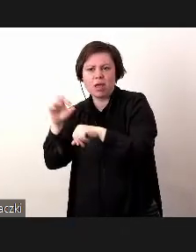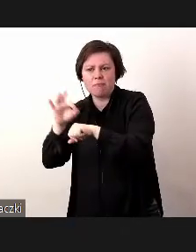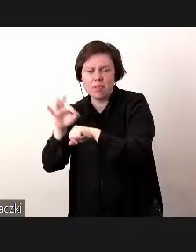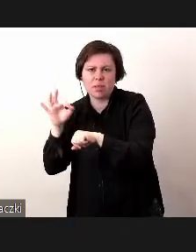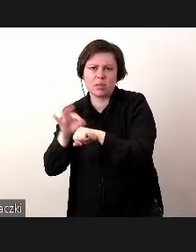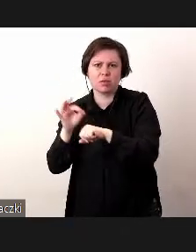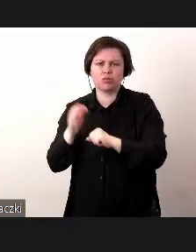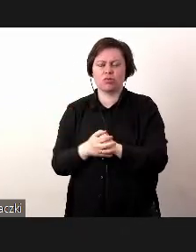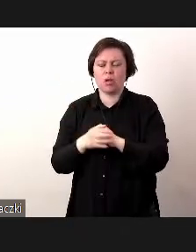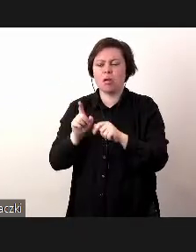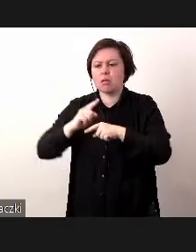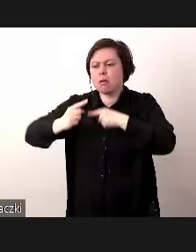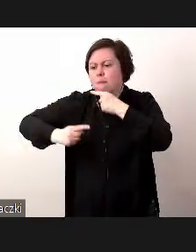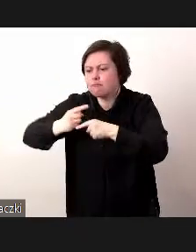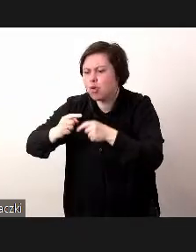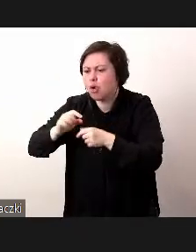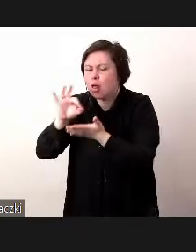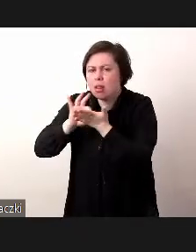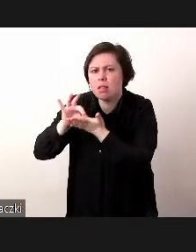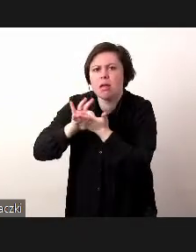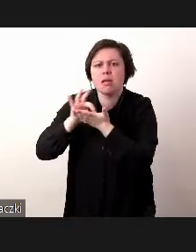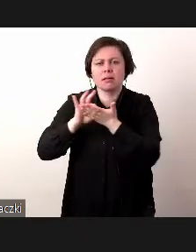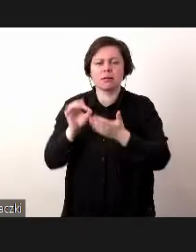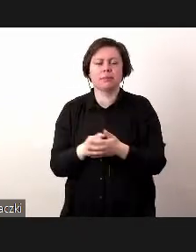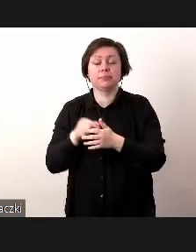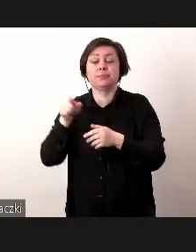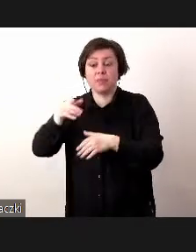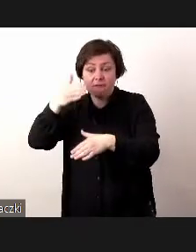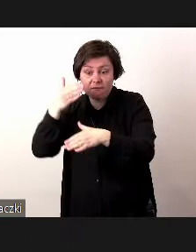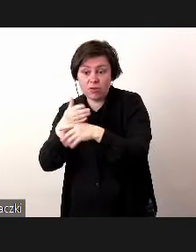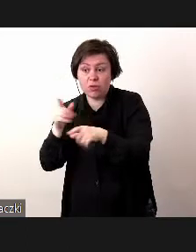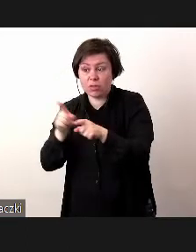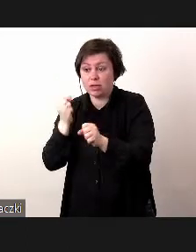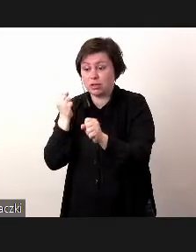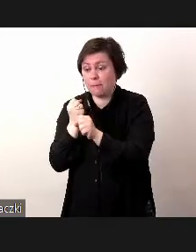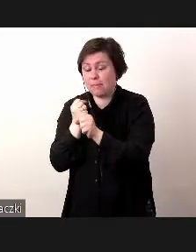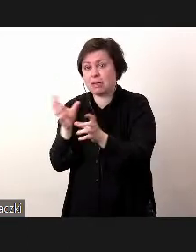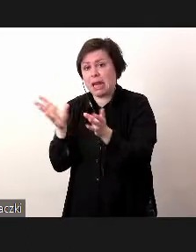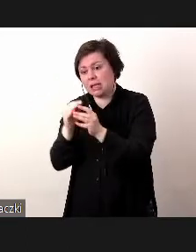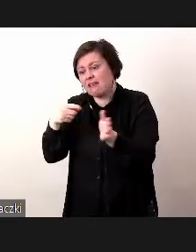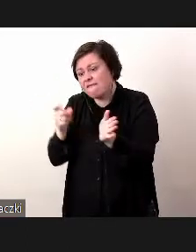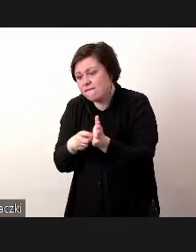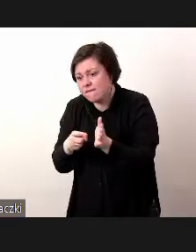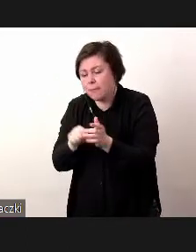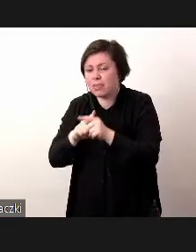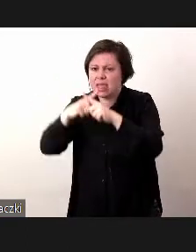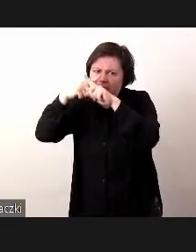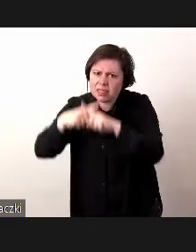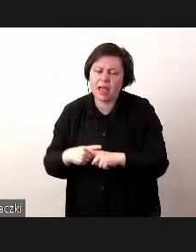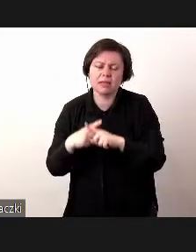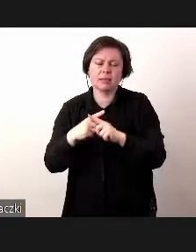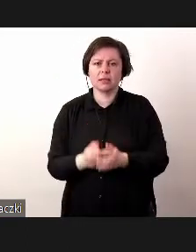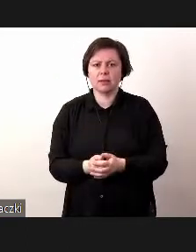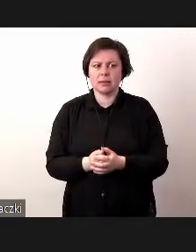czy produkują leki. I te firmy też oczywiście pracują z wymaganiami, czy z testami